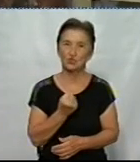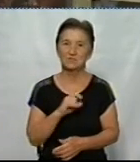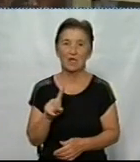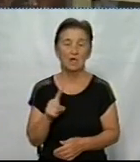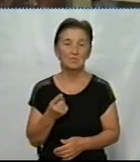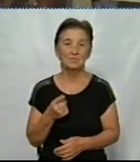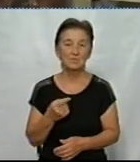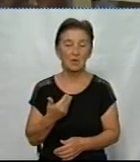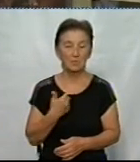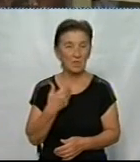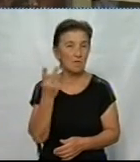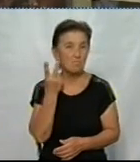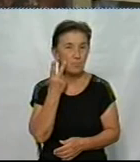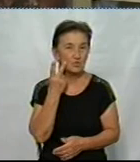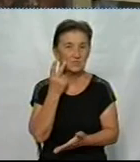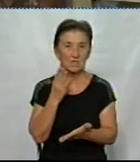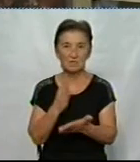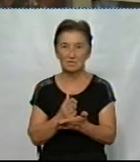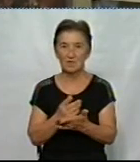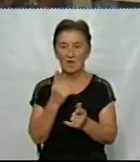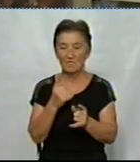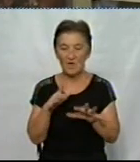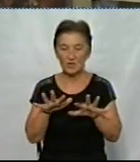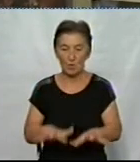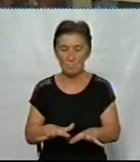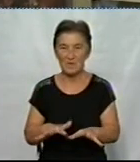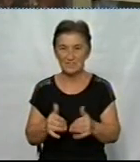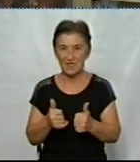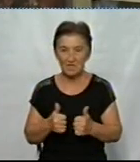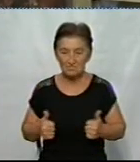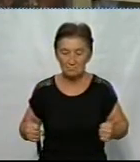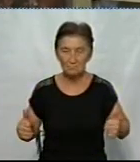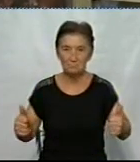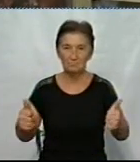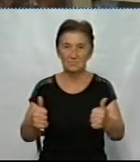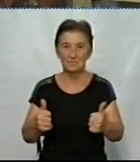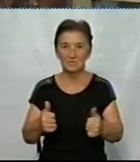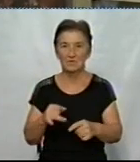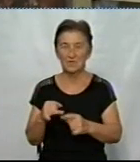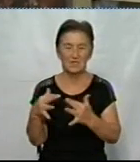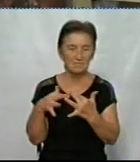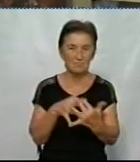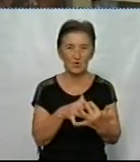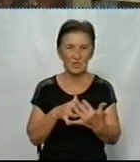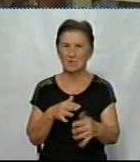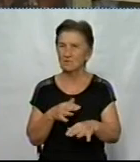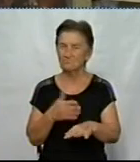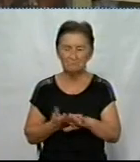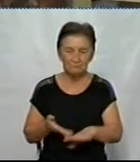постійно знаходилися в одному і тому самому місці. Бої були дуже жорстокі, нам приходилося